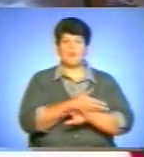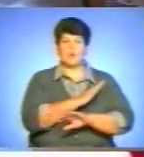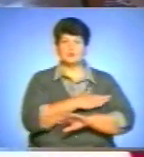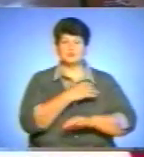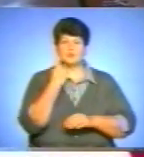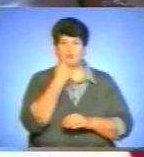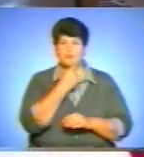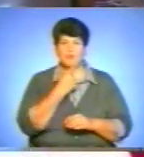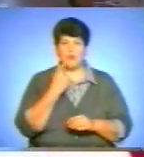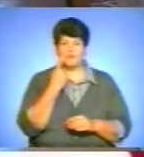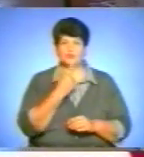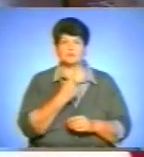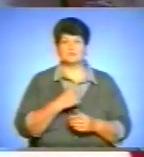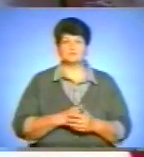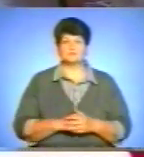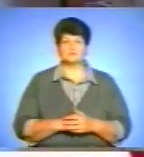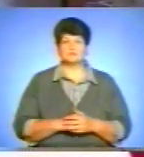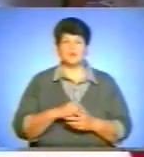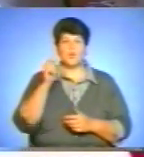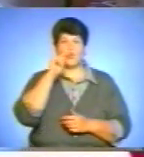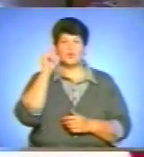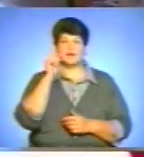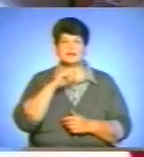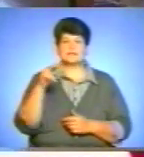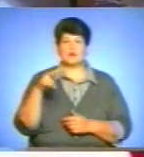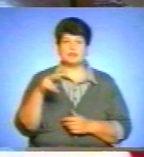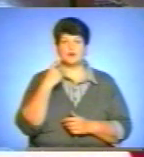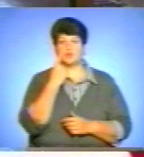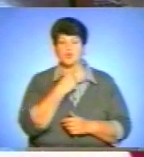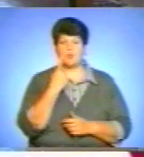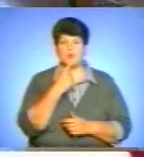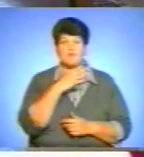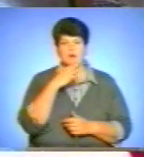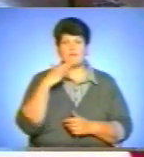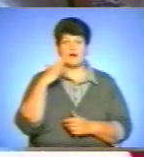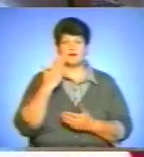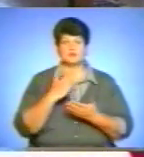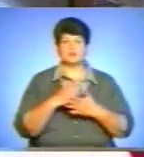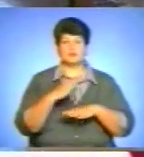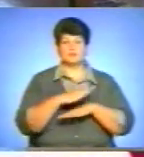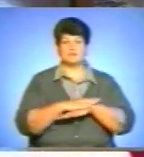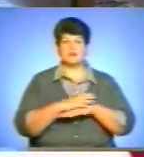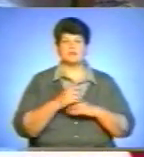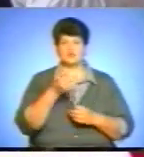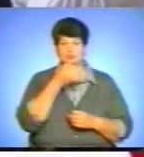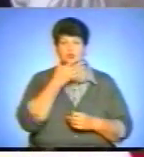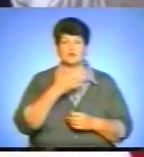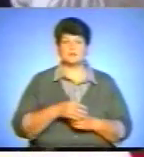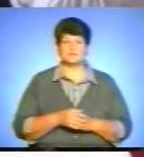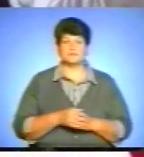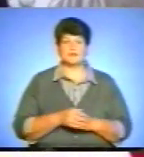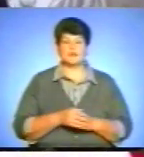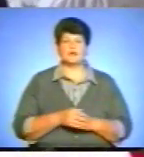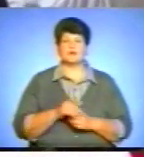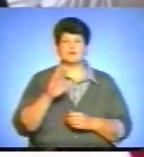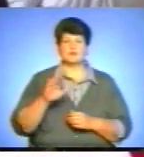українську літературу, мову. Багато є таких предметів, дуже подобається. Вихованки